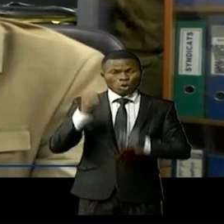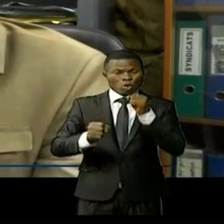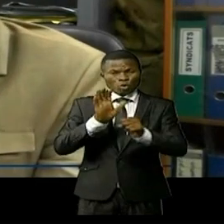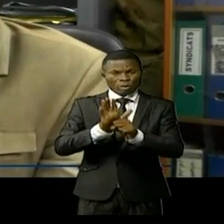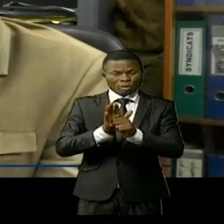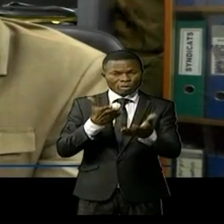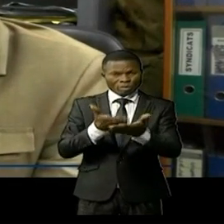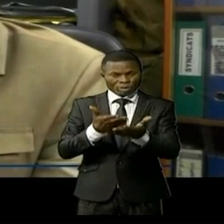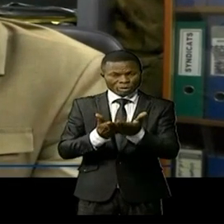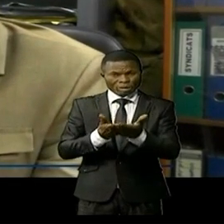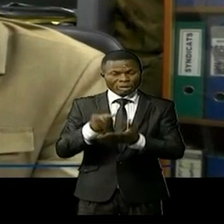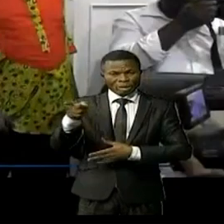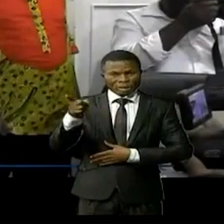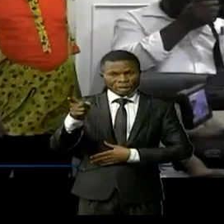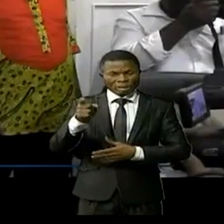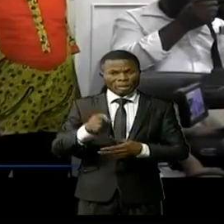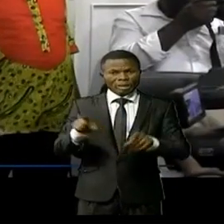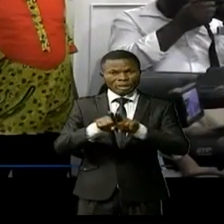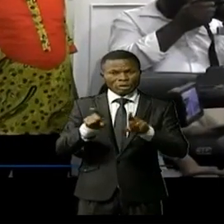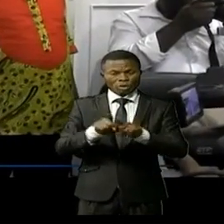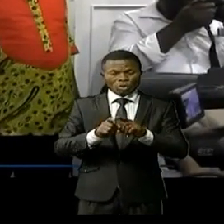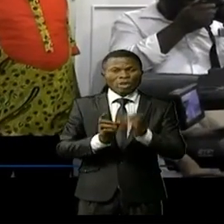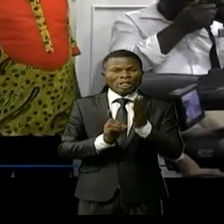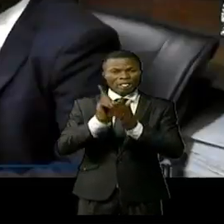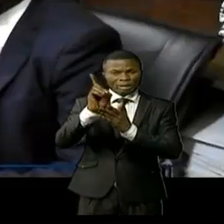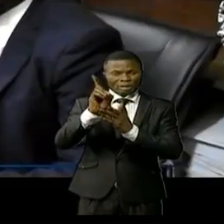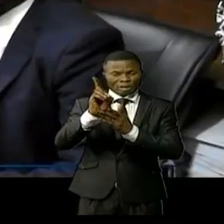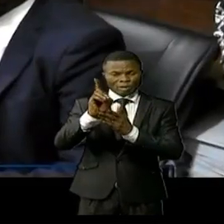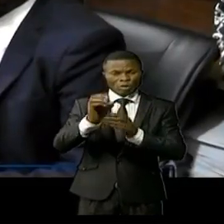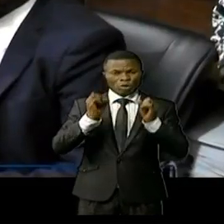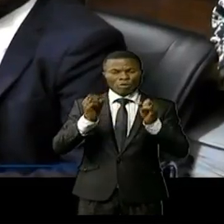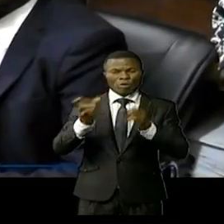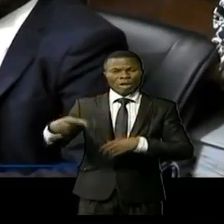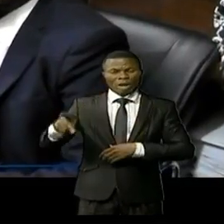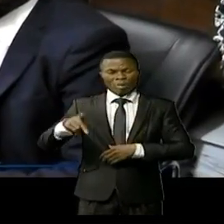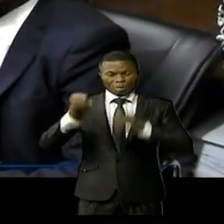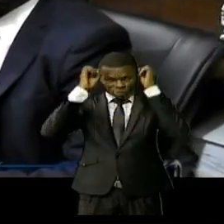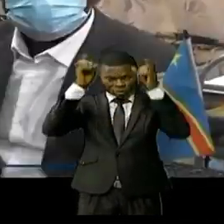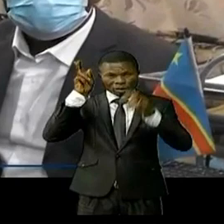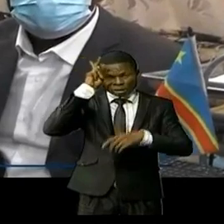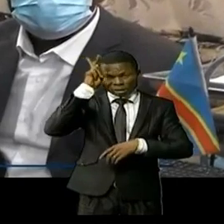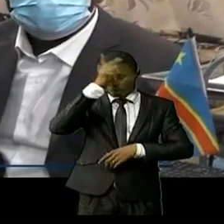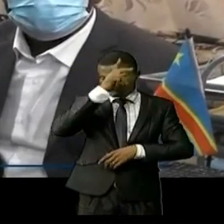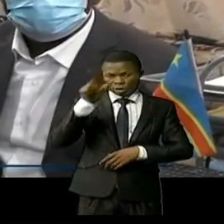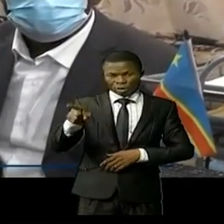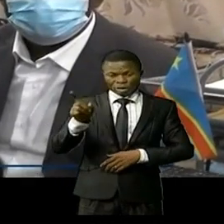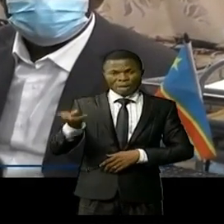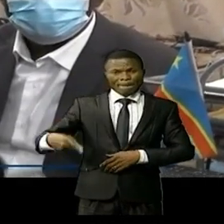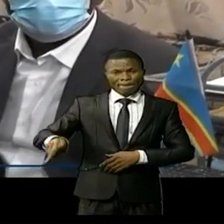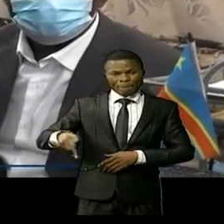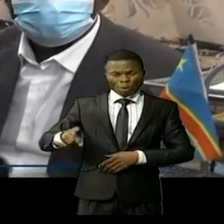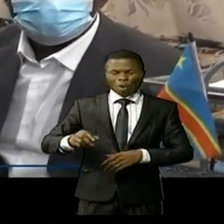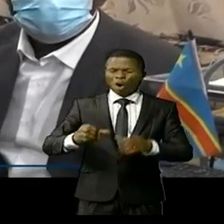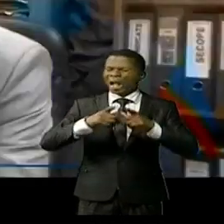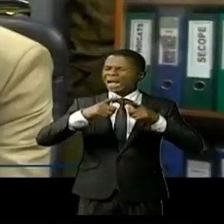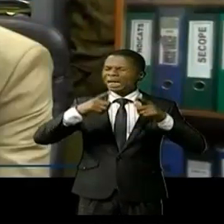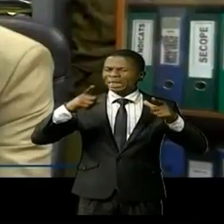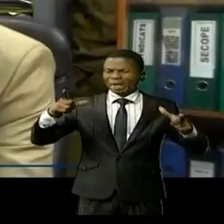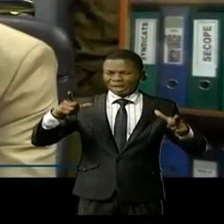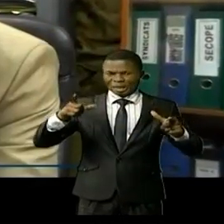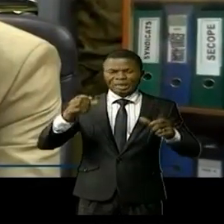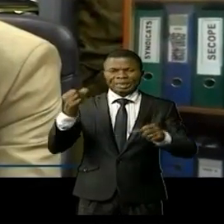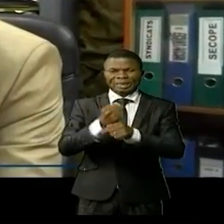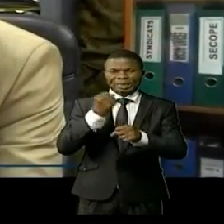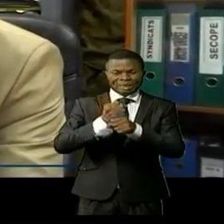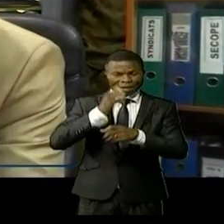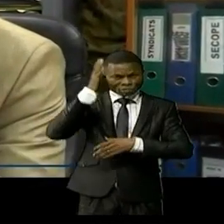Mokito Gaounda entend impulser un nouveau souffle à la province éducationnelle de Lukunga une province phare qui doit rayonner dans les